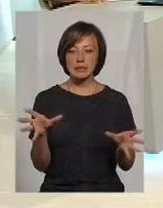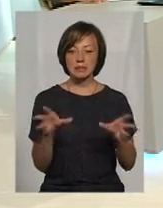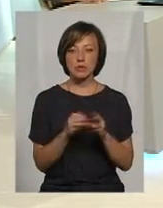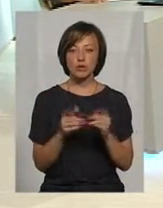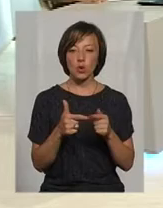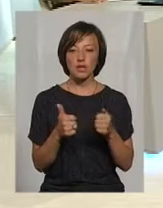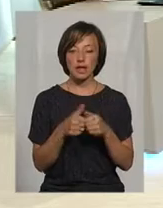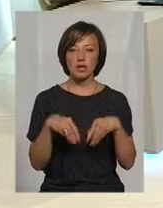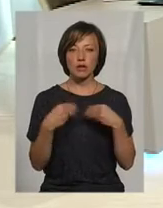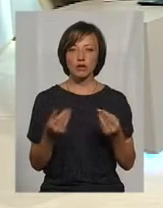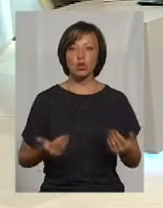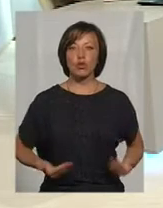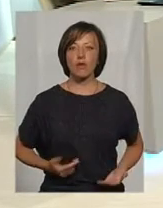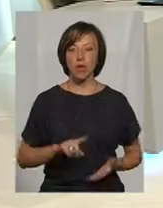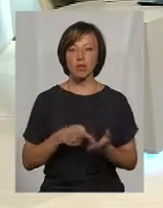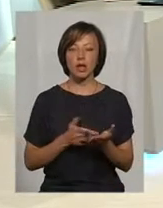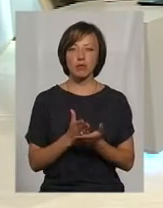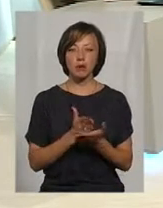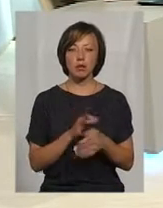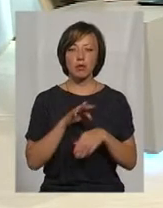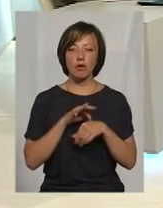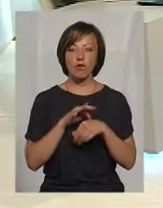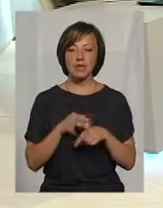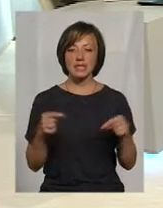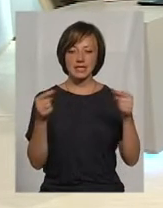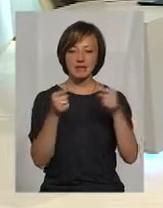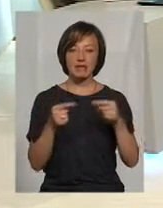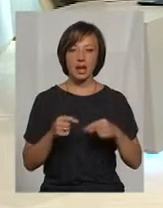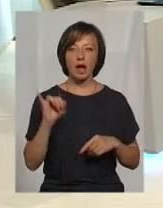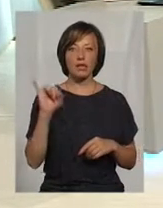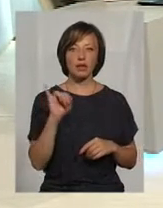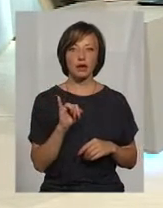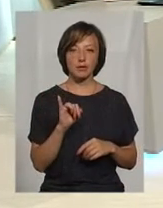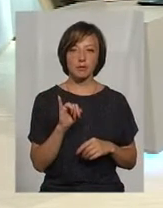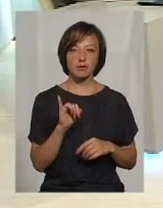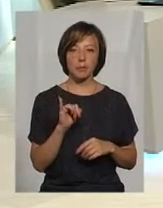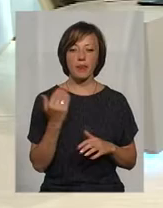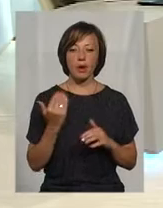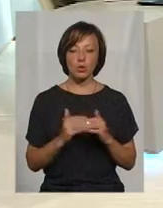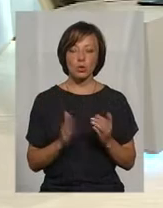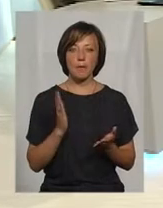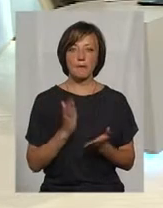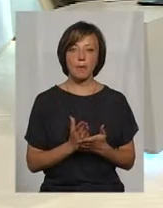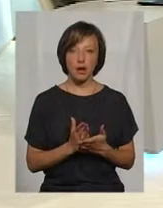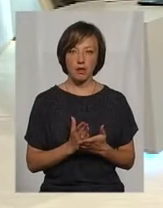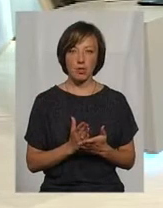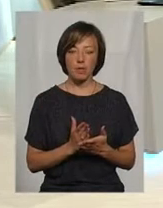які надають житлово-комунальні послуги, проводили певні звіряння і вже ми маємо